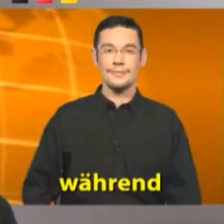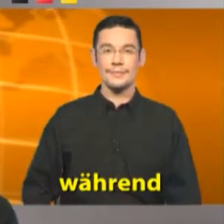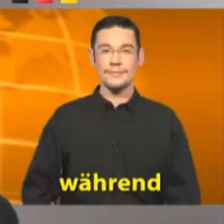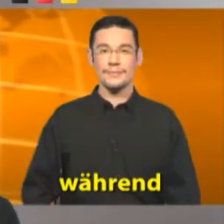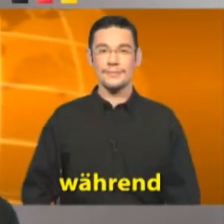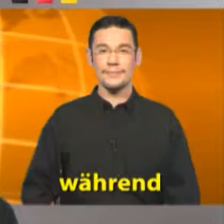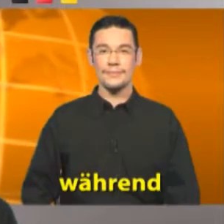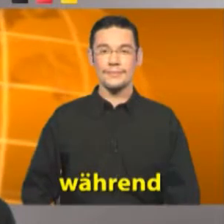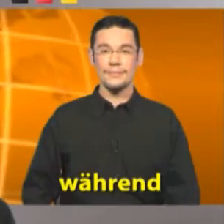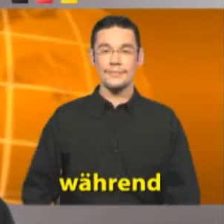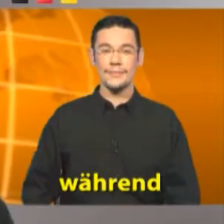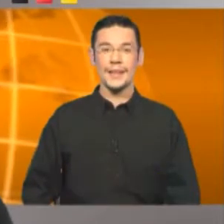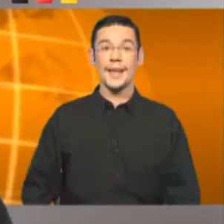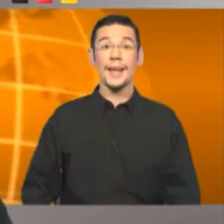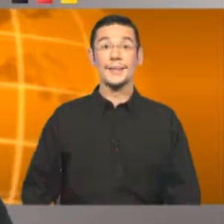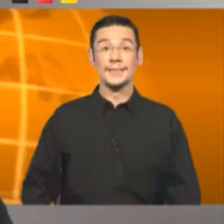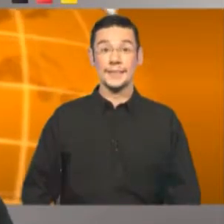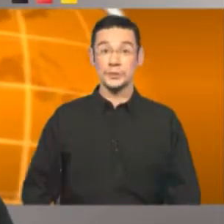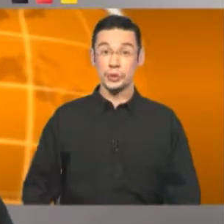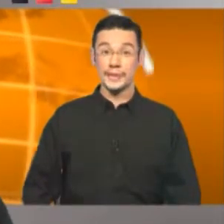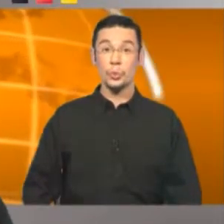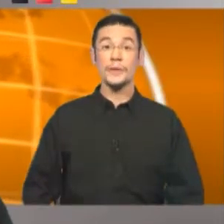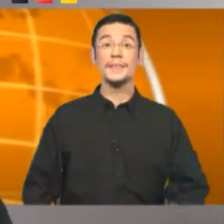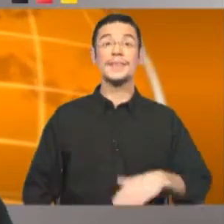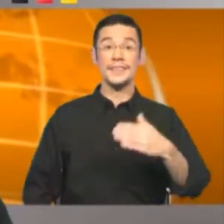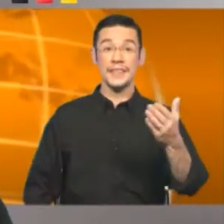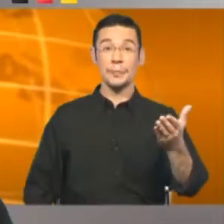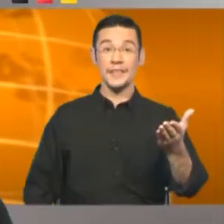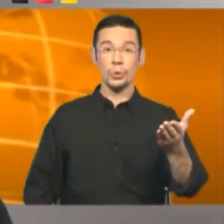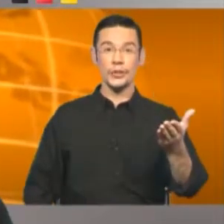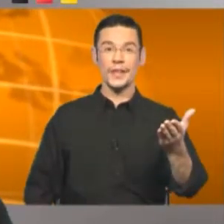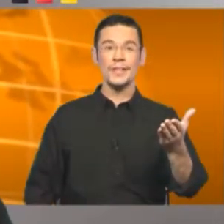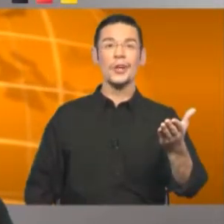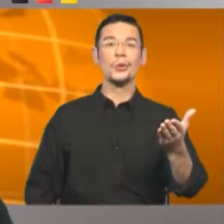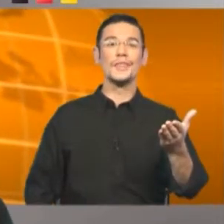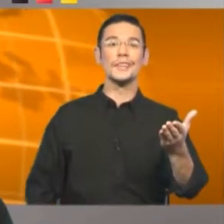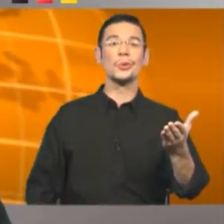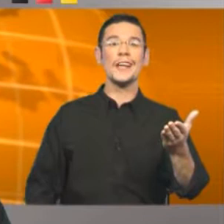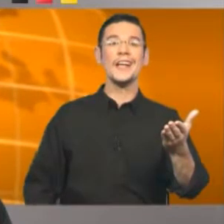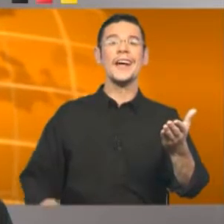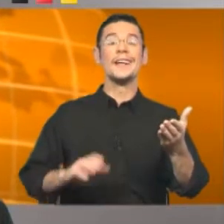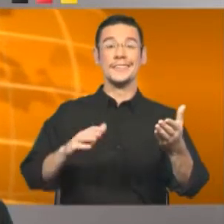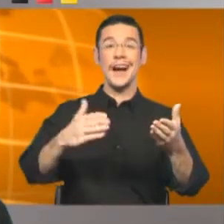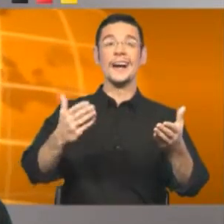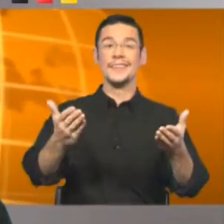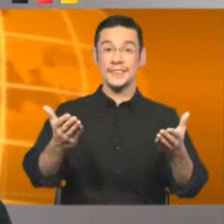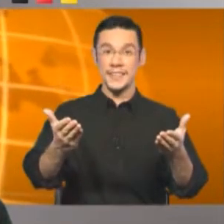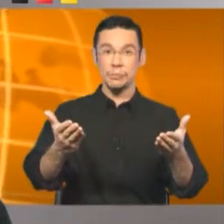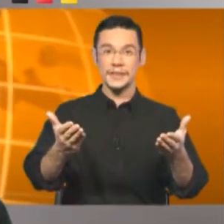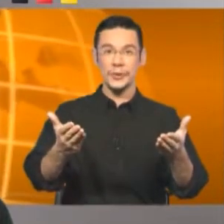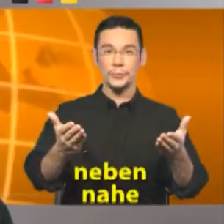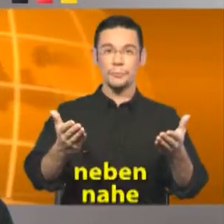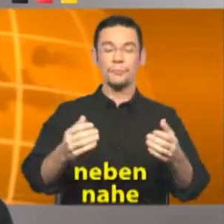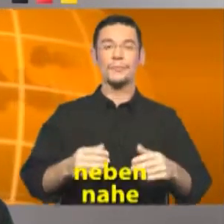Durante Das Museum ist neben dem Hotel und das Hotel nahe